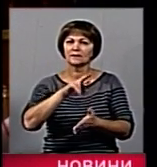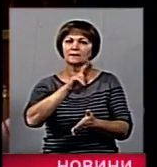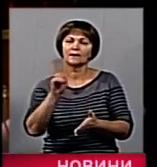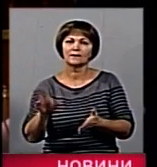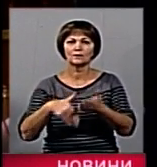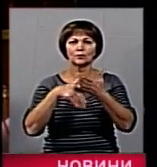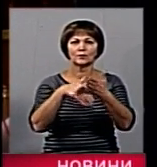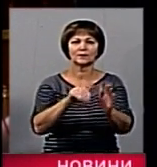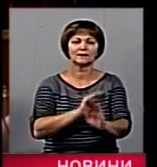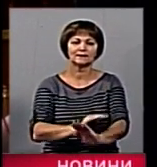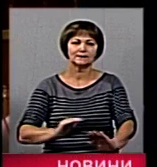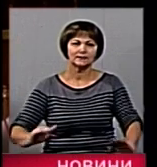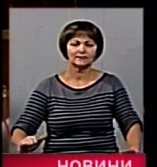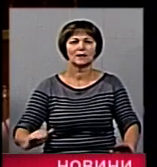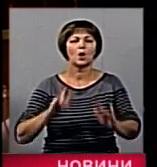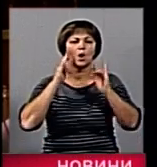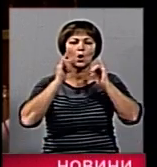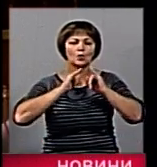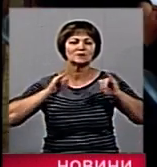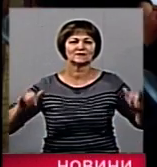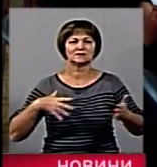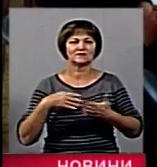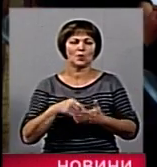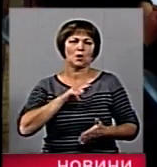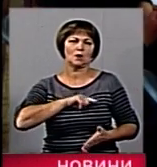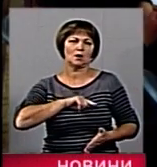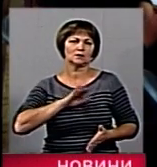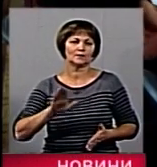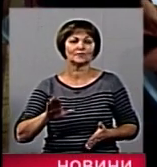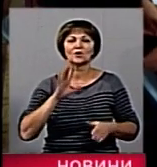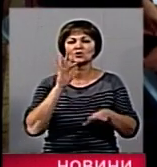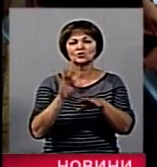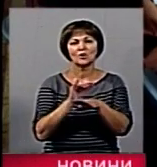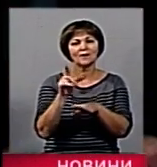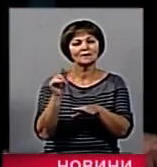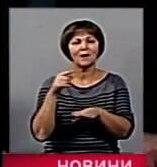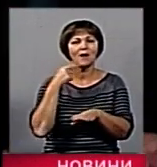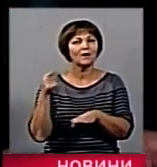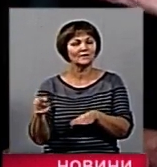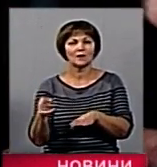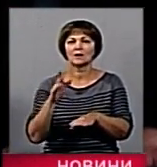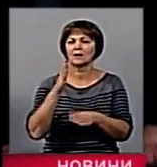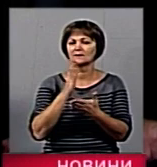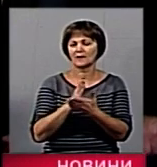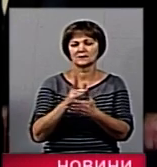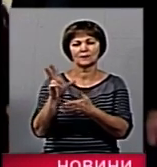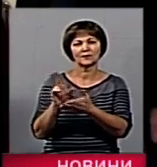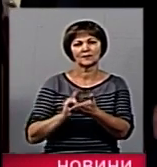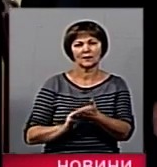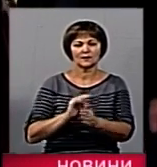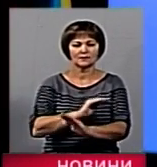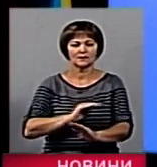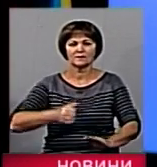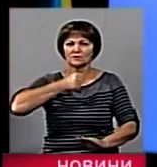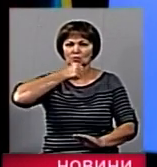допомогти дитині розвинути характер. Подружжя Ландред наголошує, що дорослі є взірцем для наслідування.